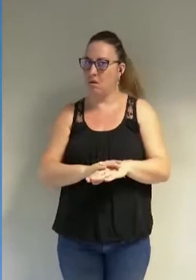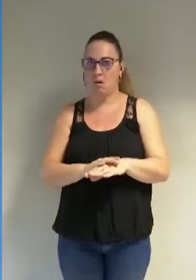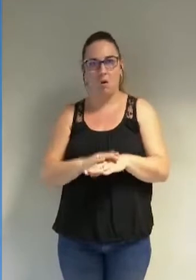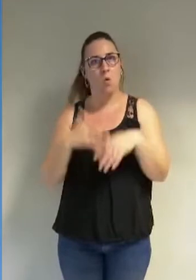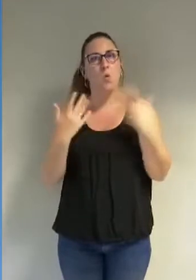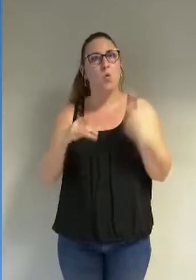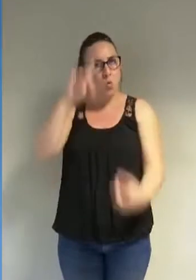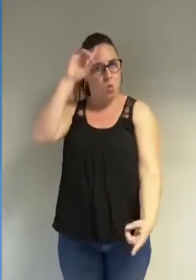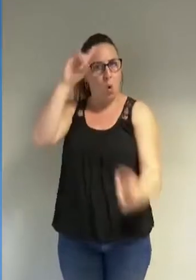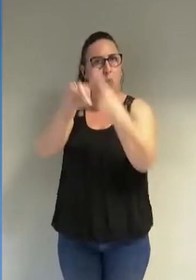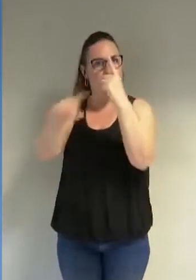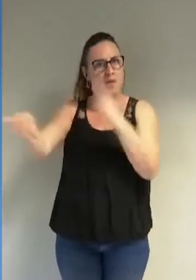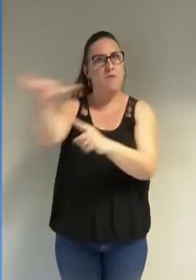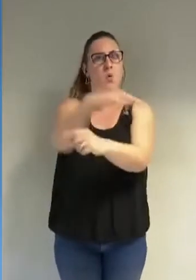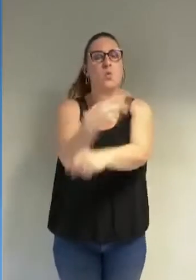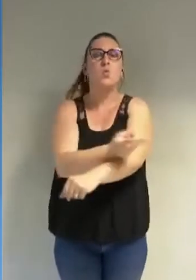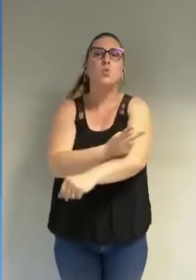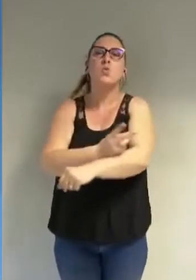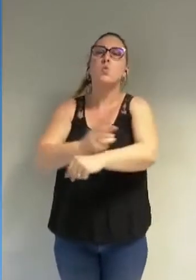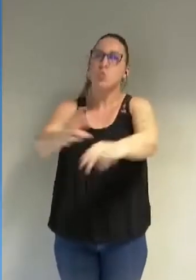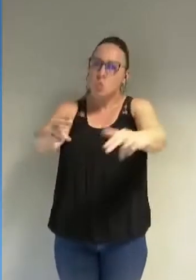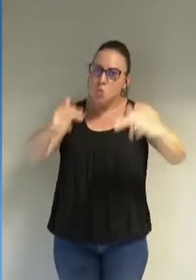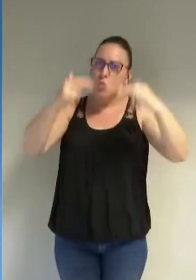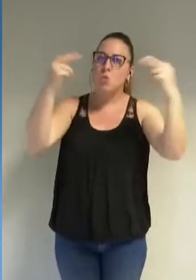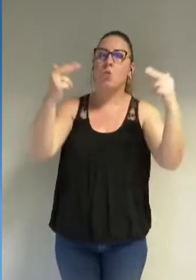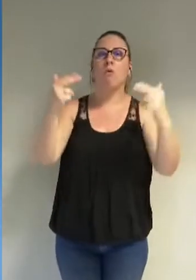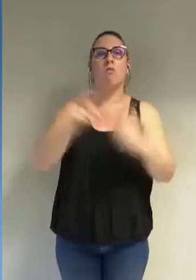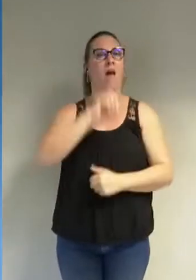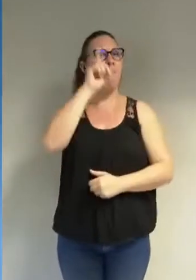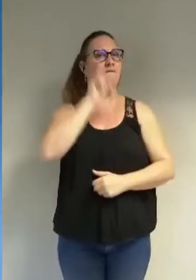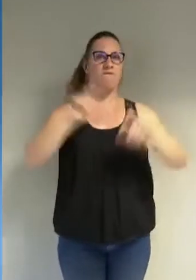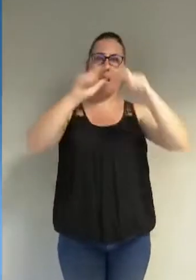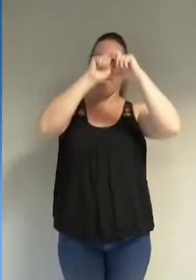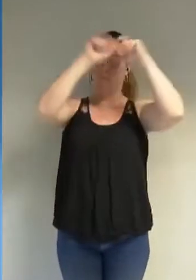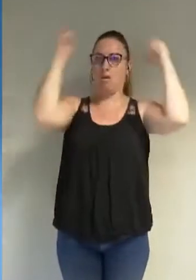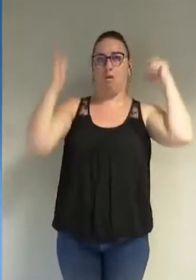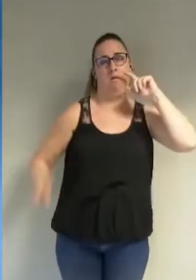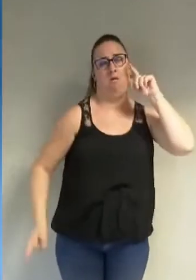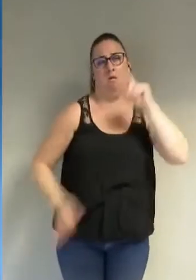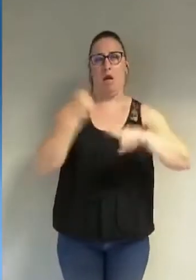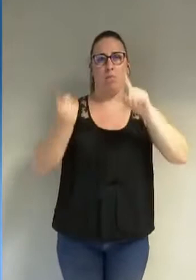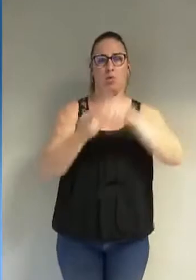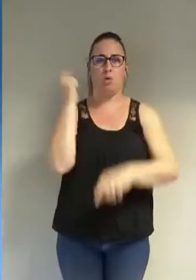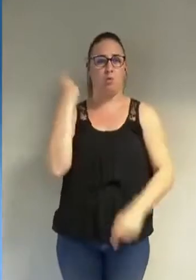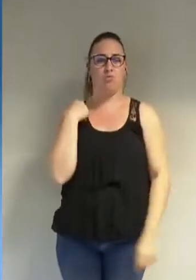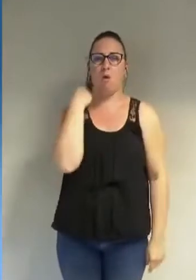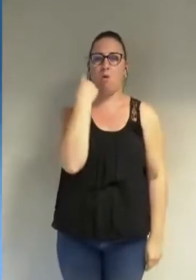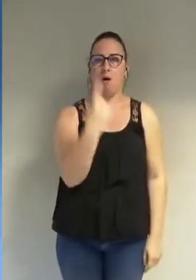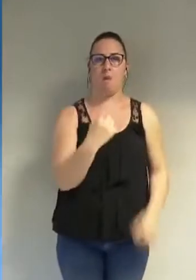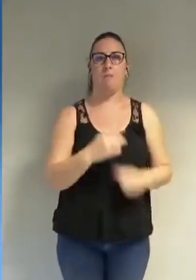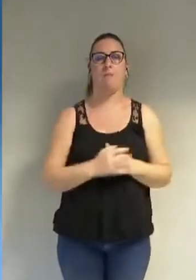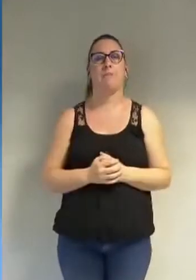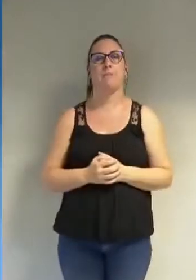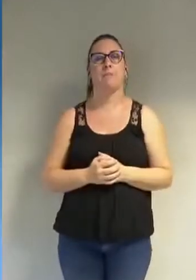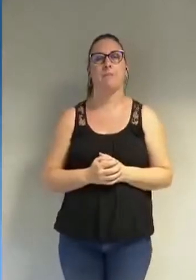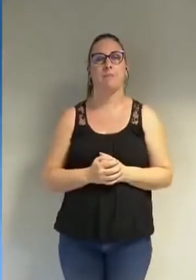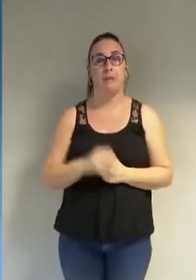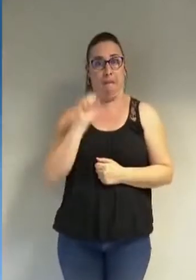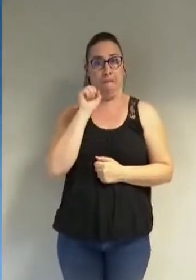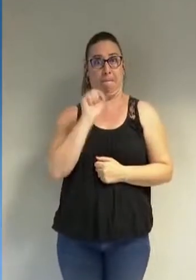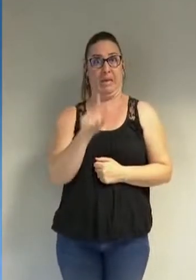bien des enjeux sociétaux où le statut de la femme est central c'est de ces enjeux qu